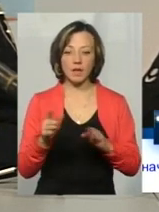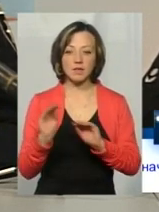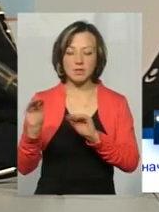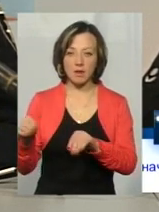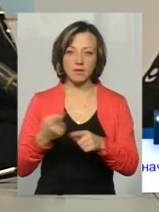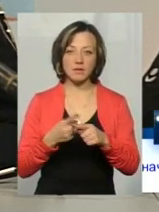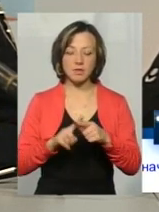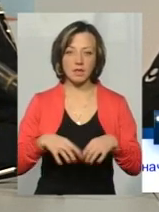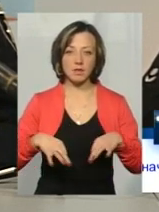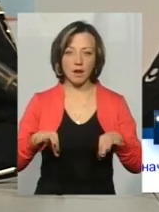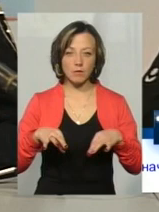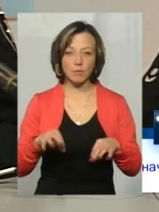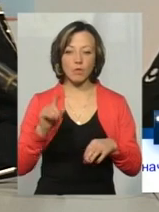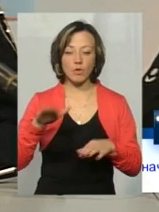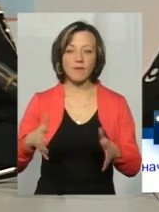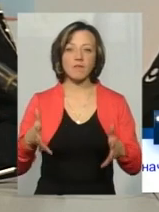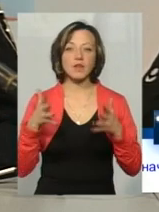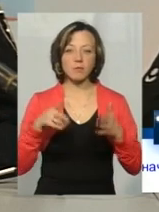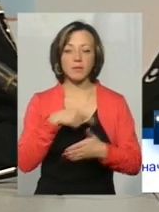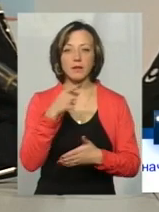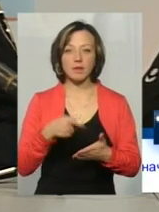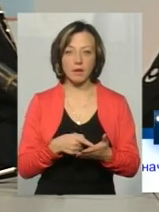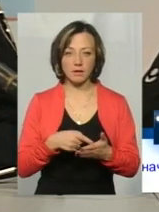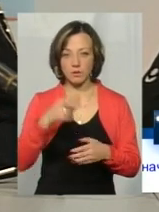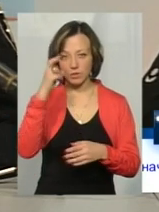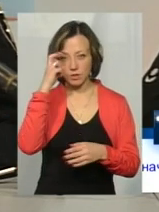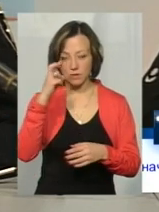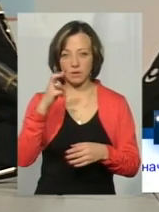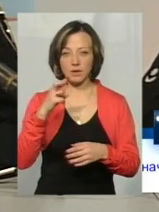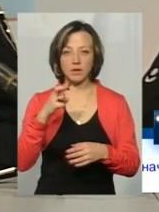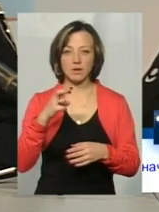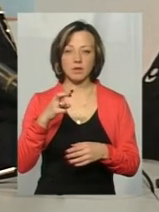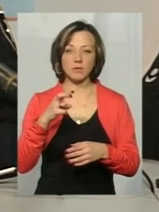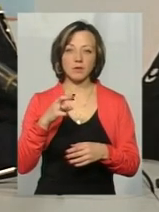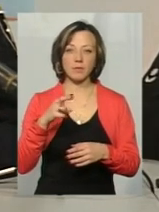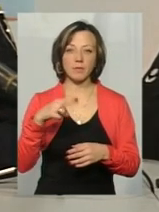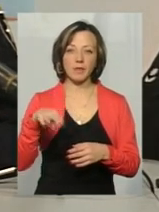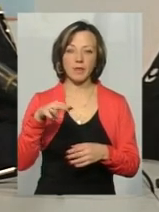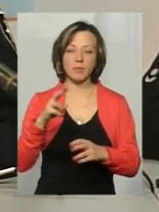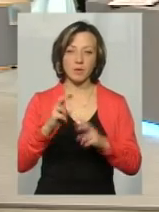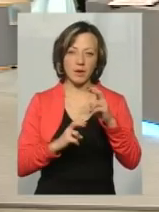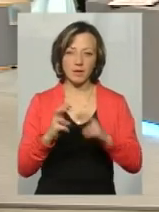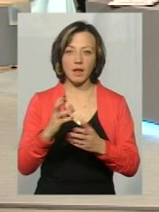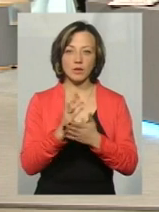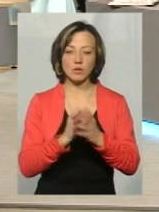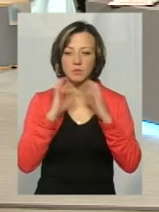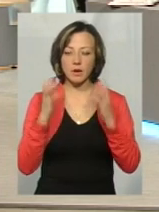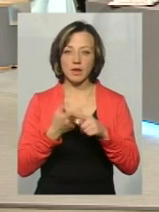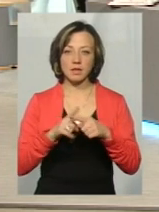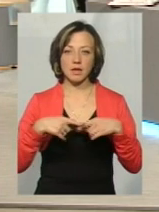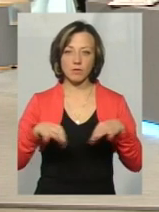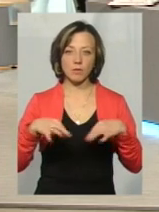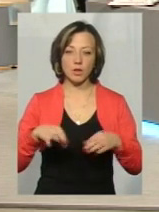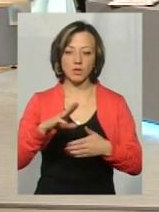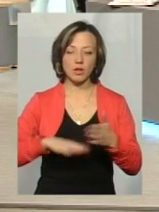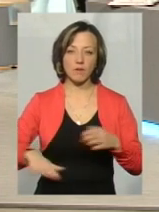транспортний засіб, щоб потім вияснити питання з державним ДТП-ресурси, які здійснюють безпосередньо зберігання цих автомобілів на